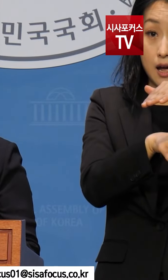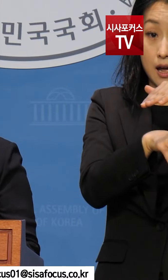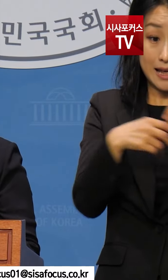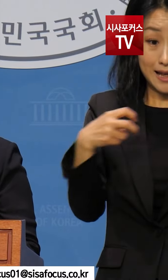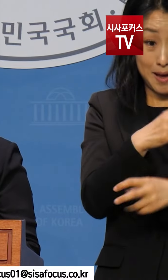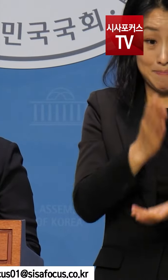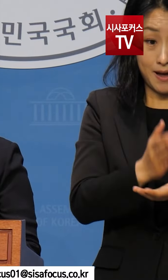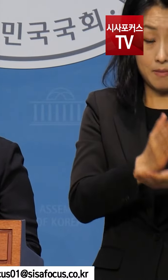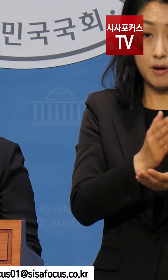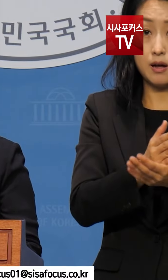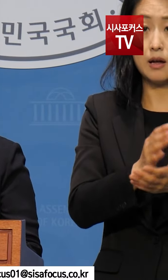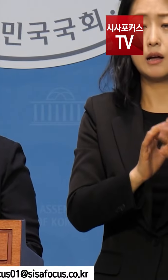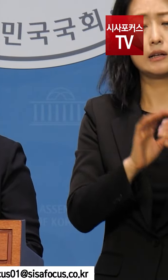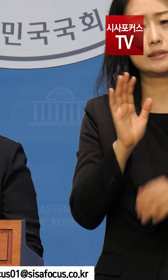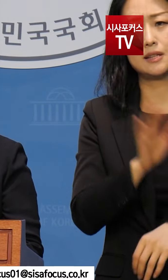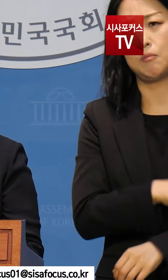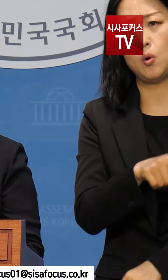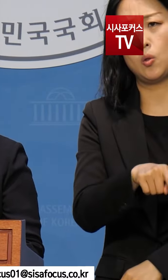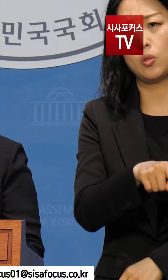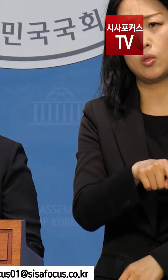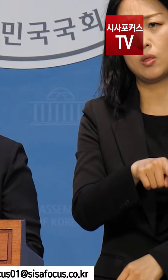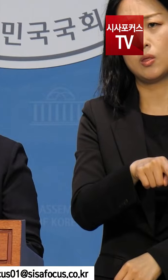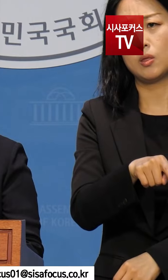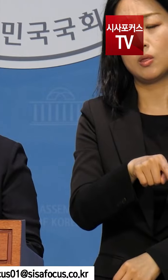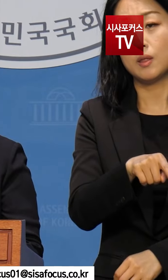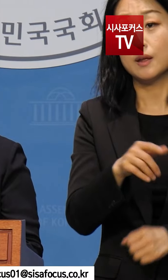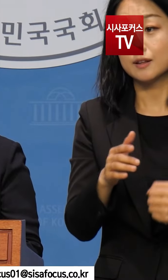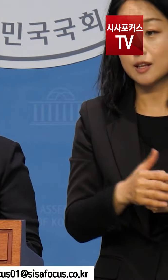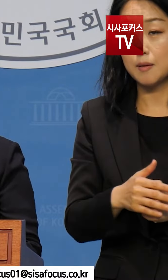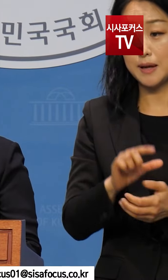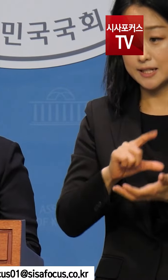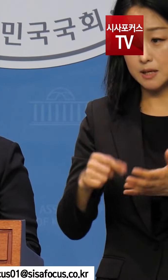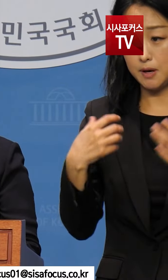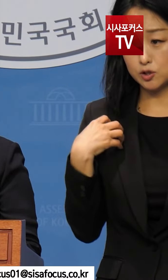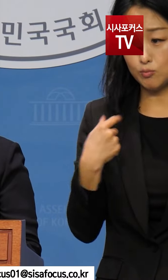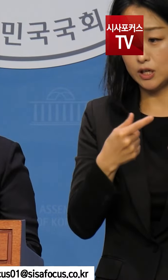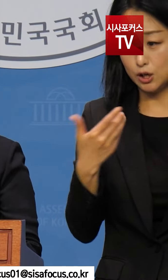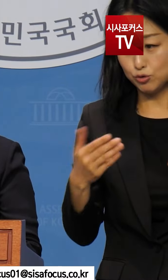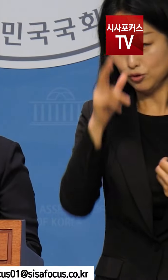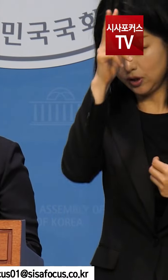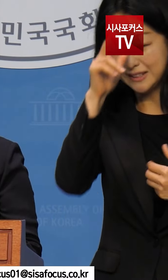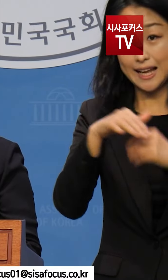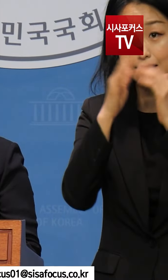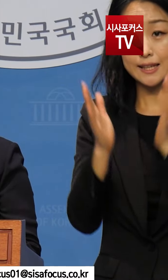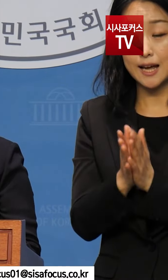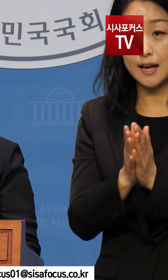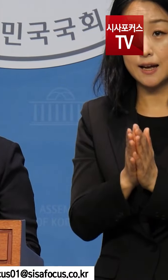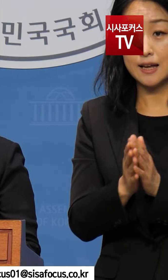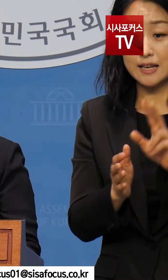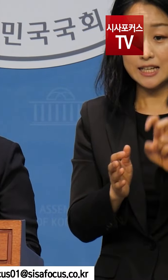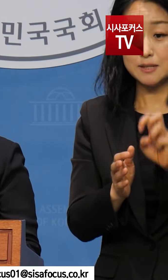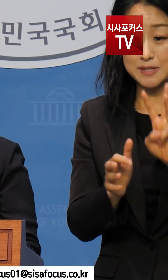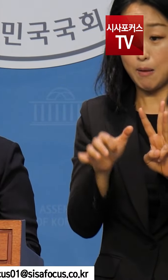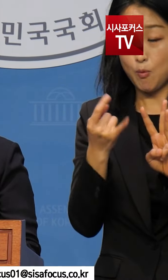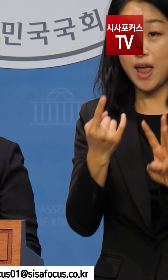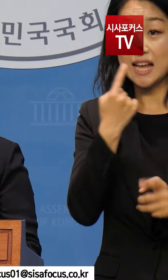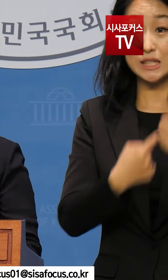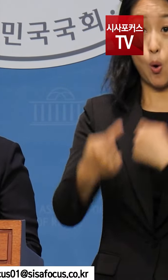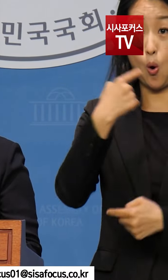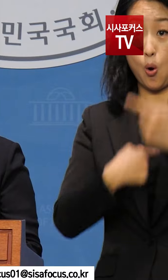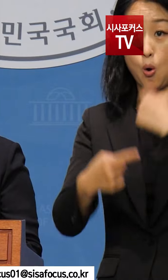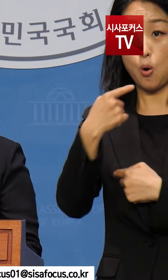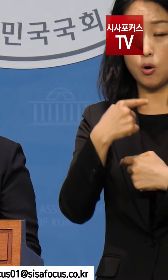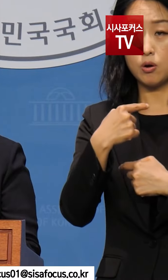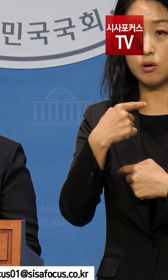하지 않았습니다. 지방자치단체와 경찰, 소방당국은 23회의 신고가 접수되었음에도